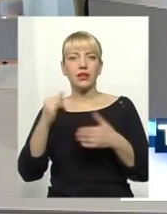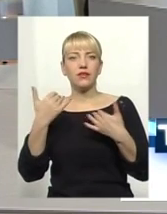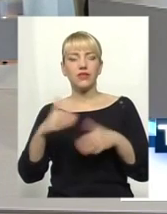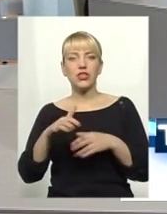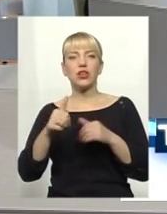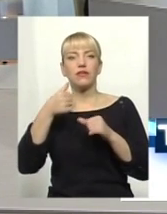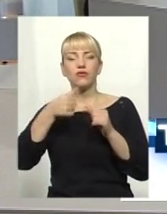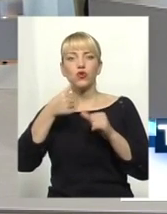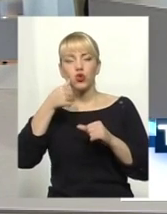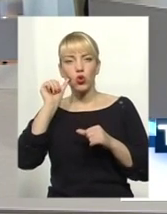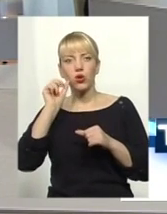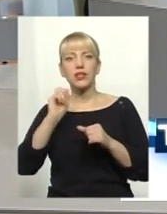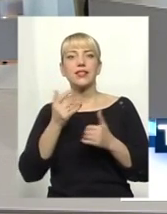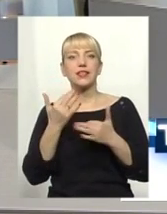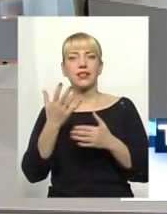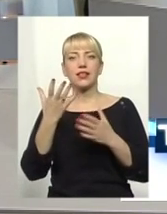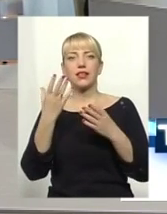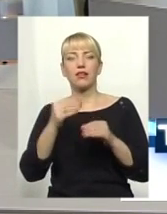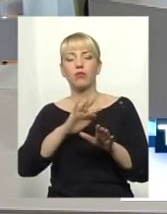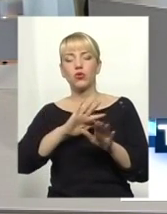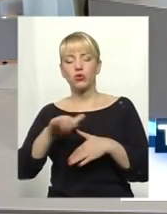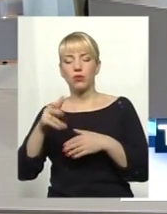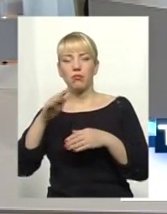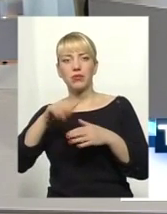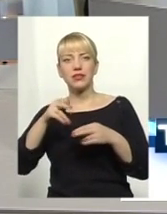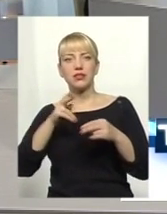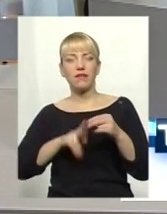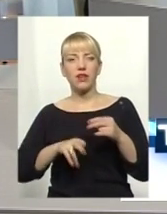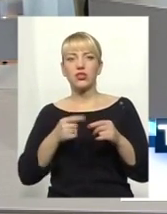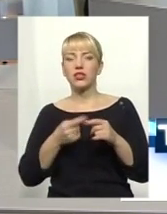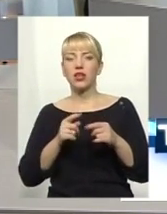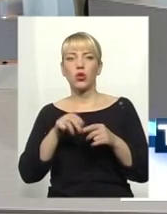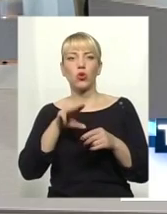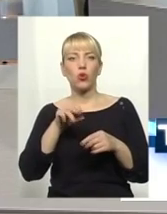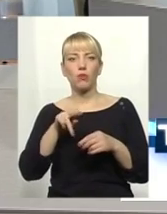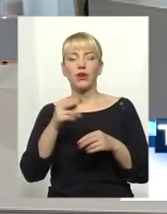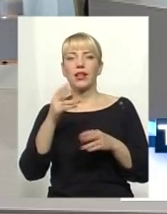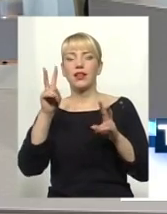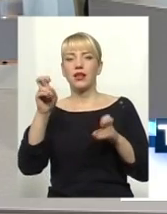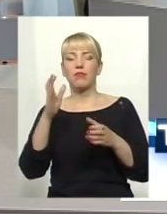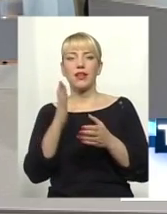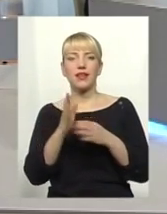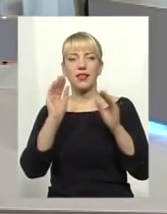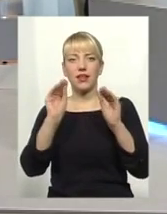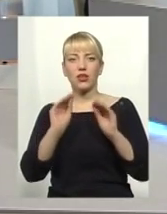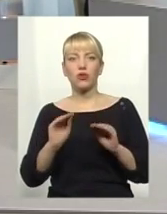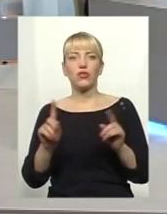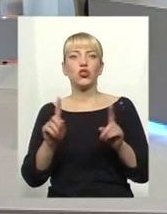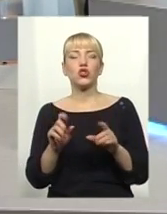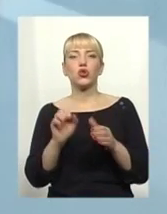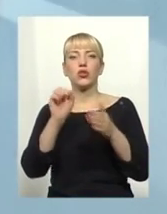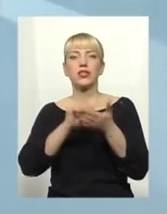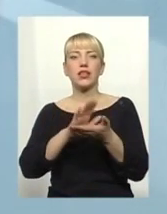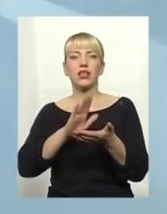вчора, вже скільки днів пройшло після завершення. І все рівно топовою темою є декларування і що задекларували